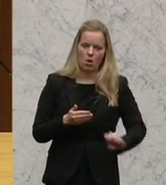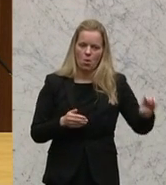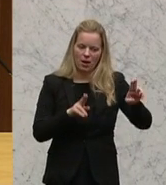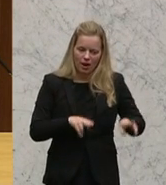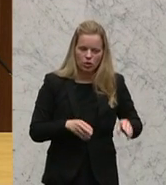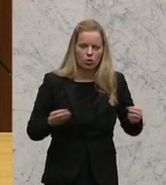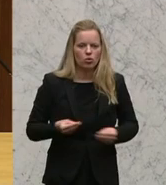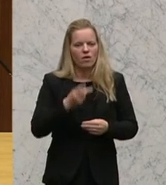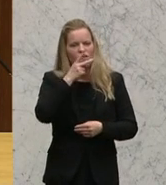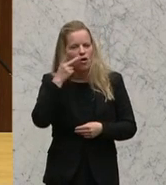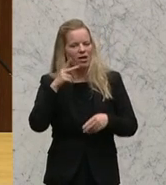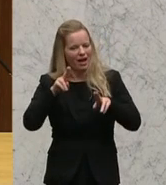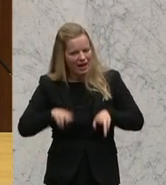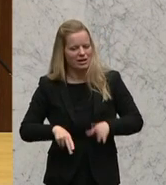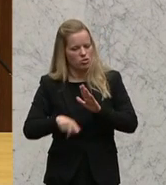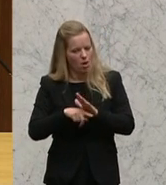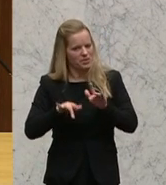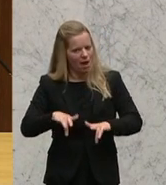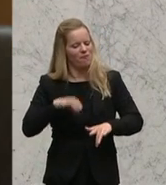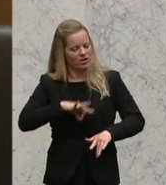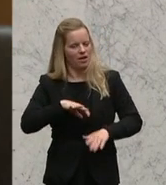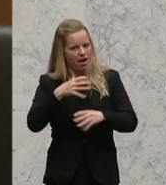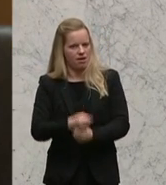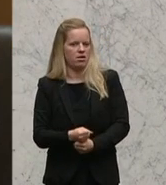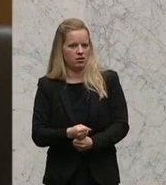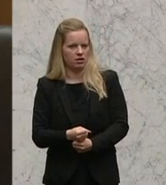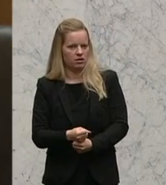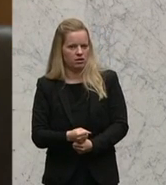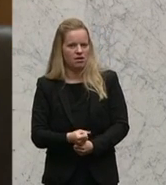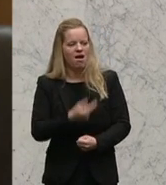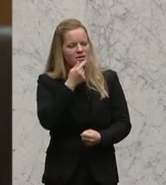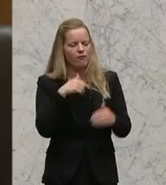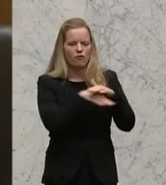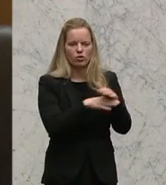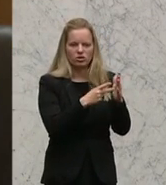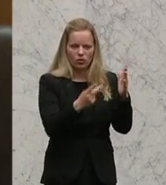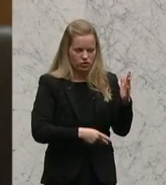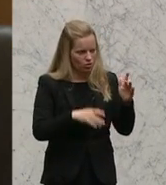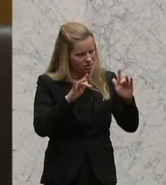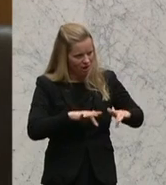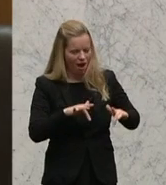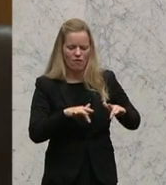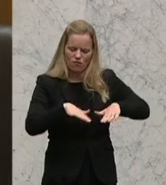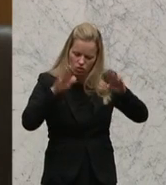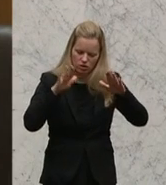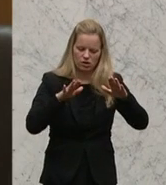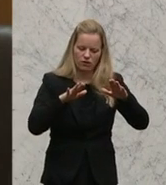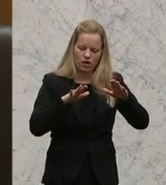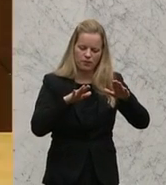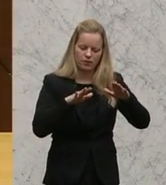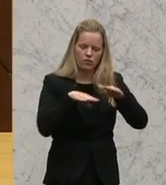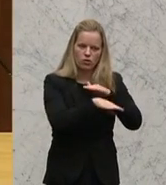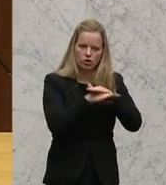von völkerrechtlichen Normen verpflichtet hat, diese Vorgaben einzuhalten und die Genfer Flüchtlingskonvention eben einen entsprechenden Flüchtlingsschutz vorsieht.